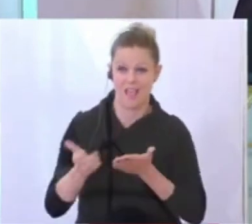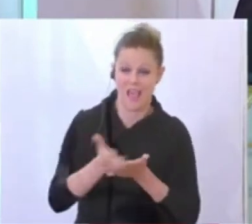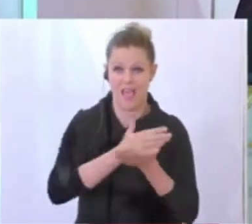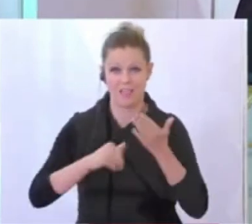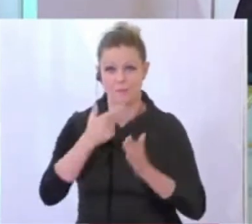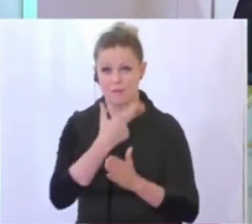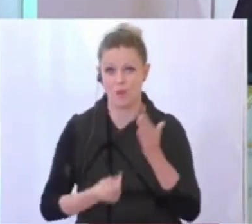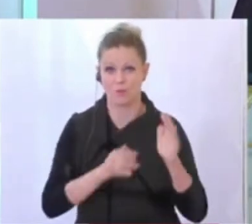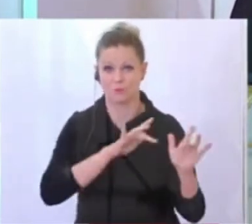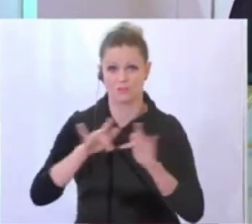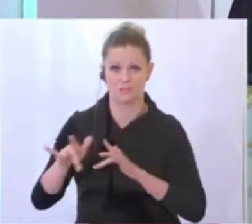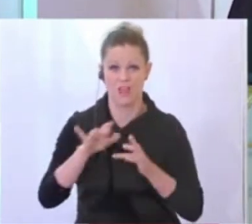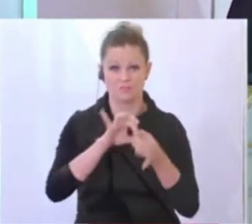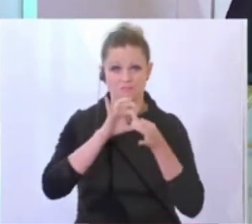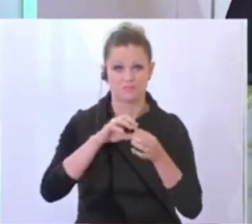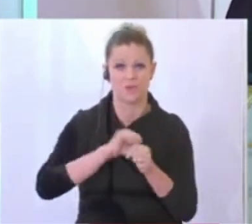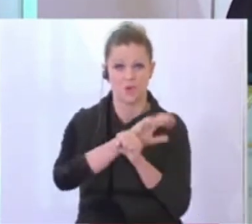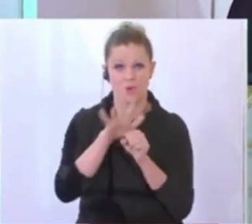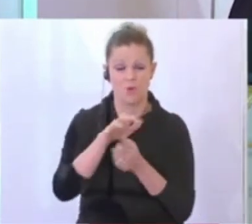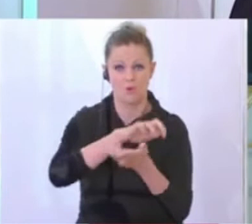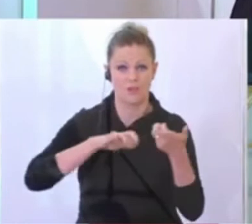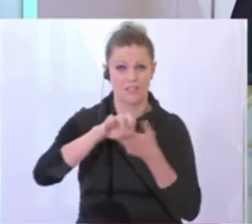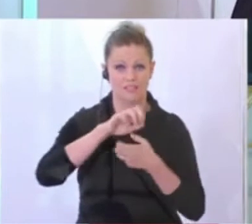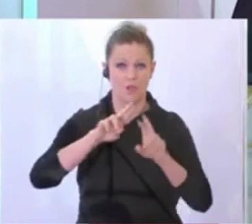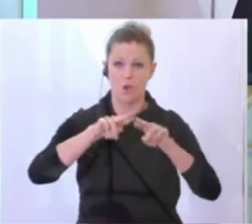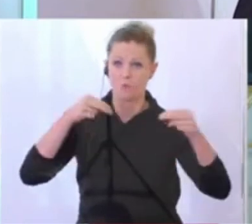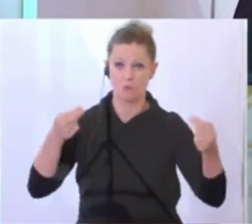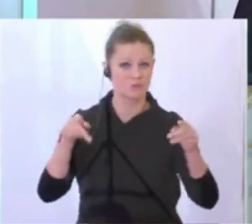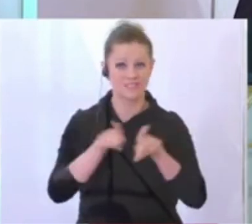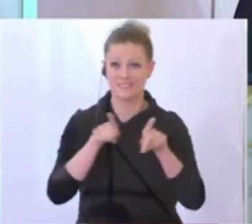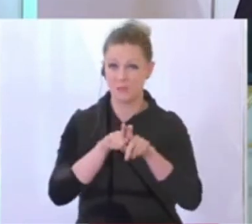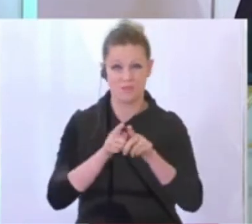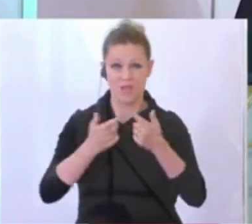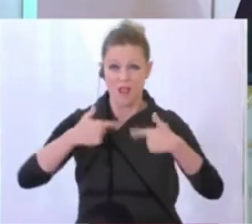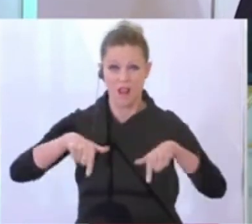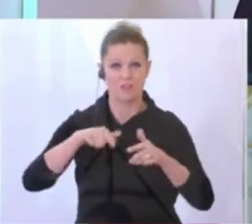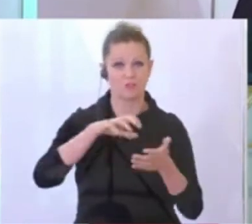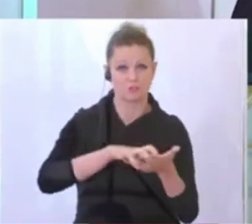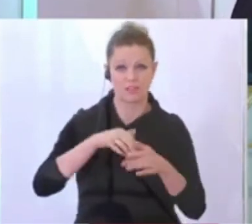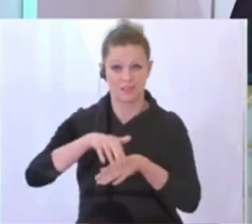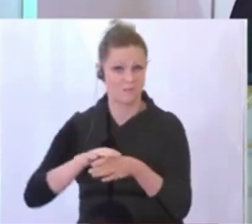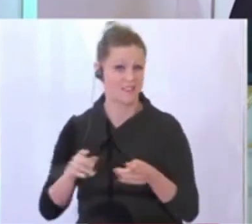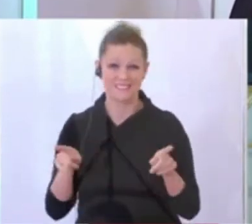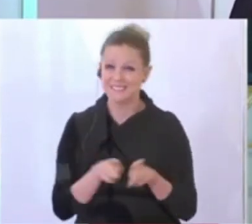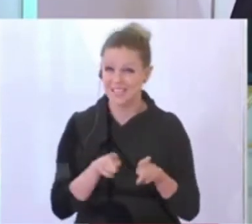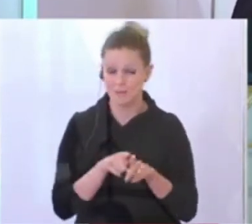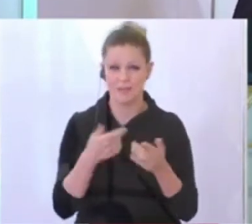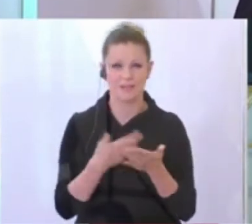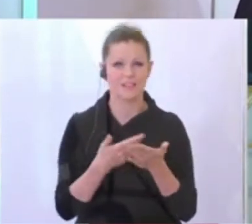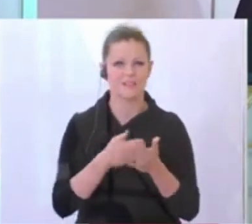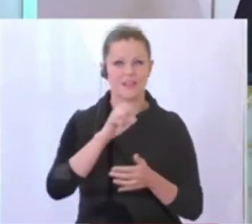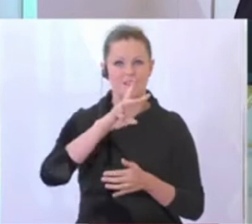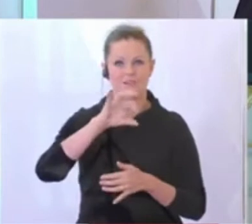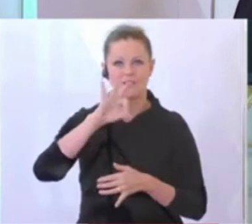Corona-Krise. Das ist auf Bundesebene genauso wie in Ländern, Städten und Gemeinden. Das WIFO